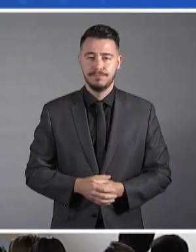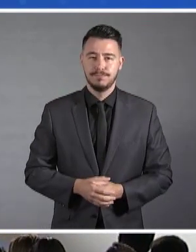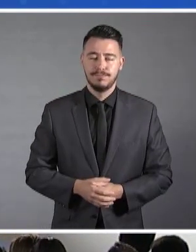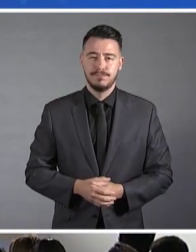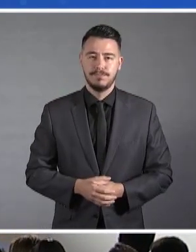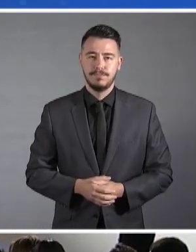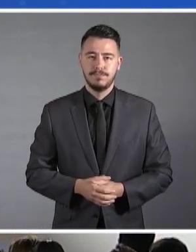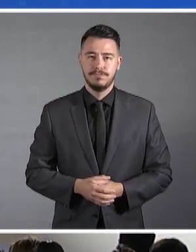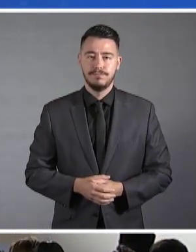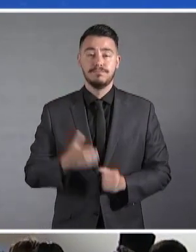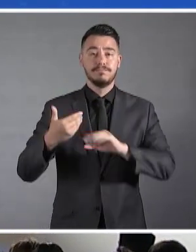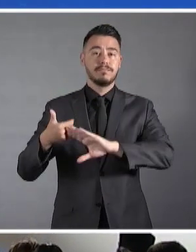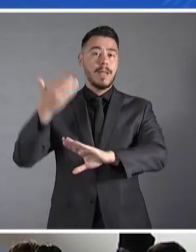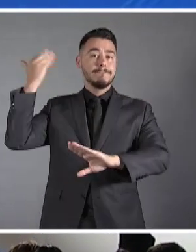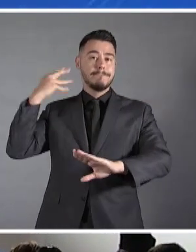κύριε Πρώην Πρωθυπουργέ,